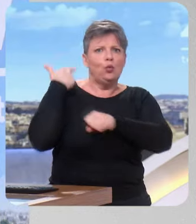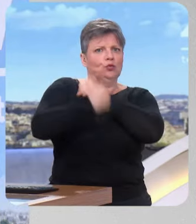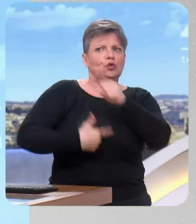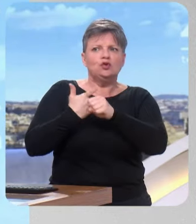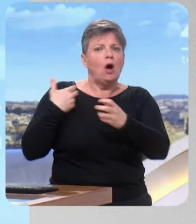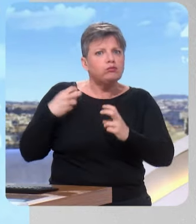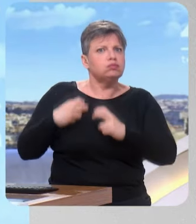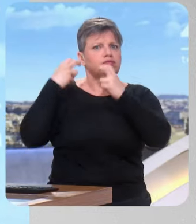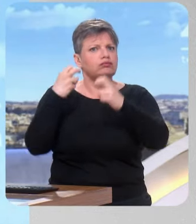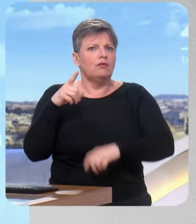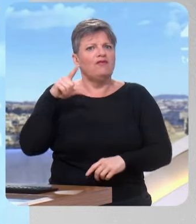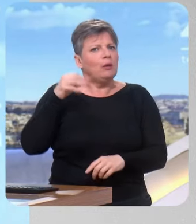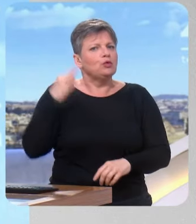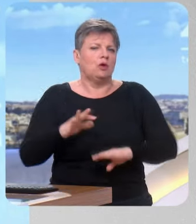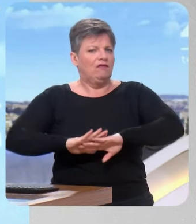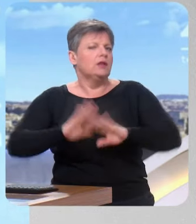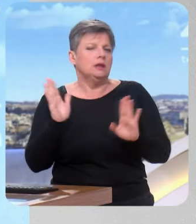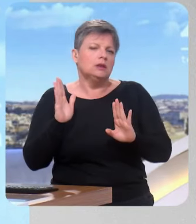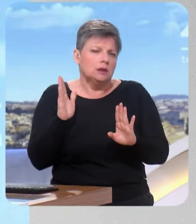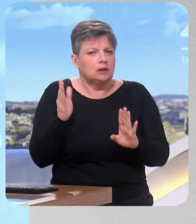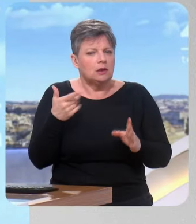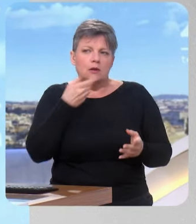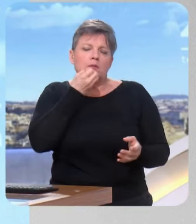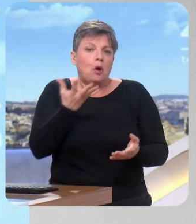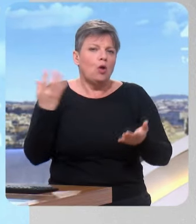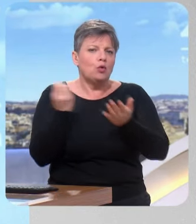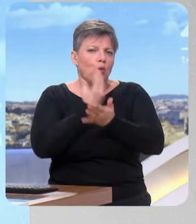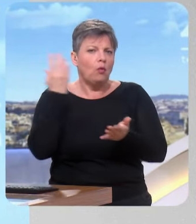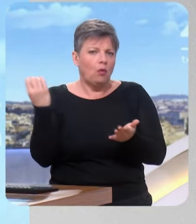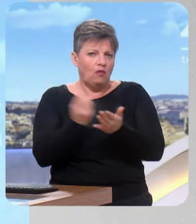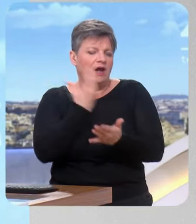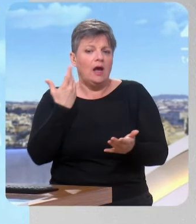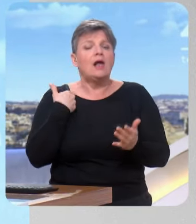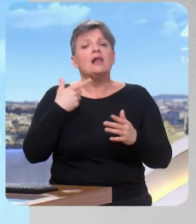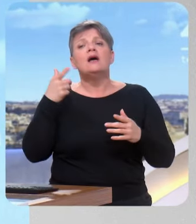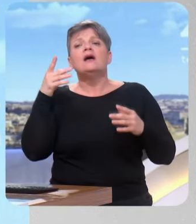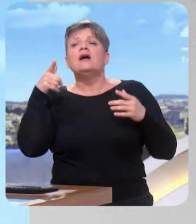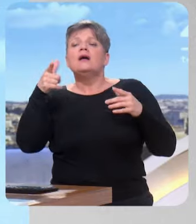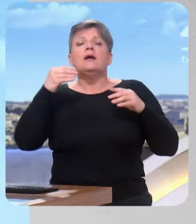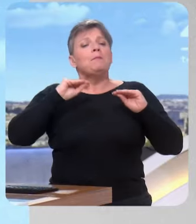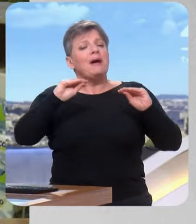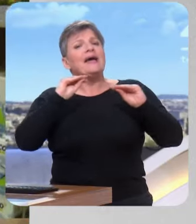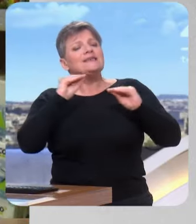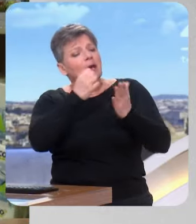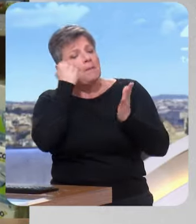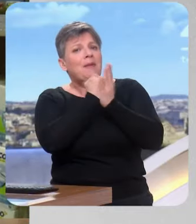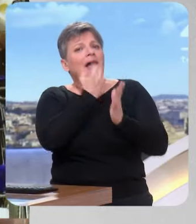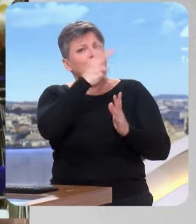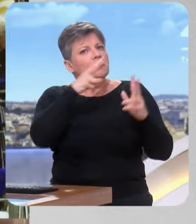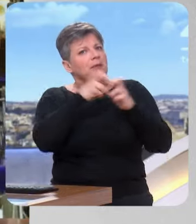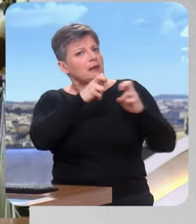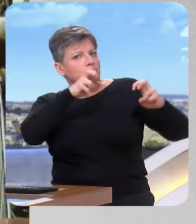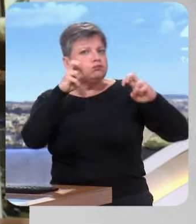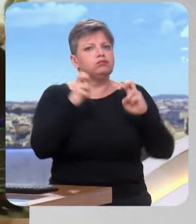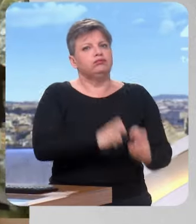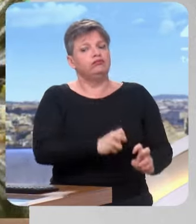ans à 20%. Et il y a de bonnes nouvelles. C'est-à-dire que les marques de distributeurs sont en forte régression. De